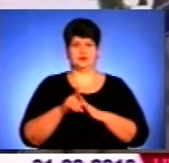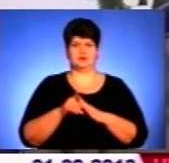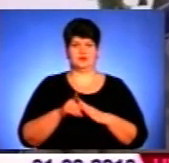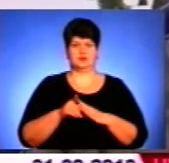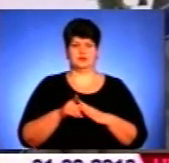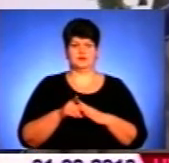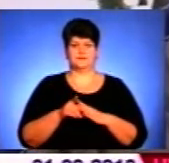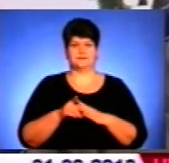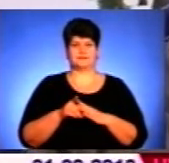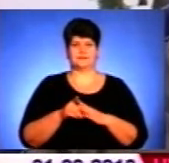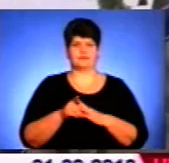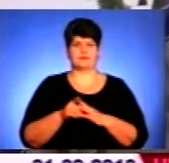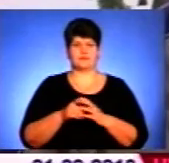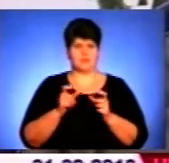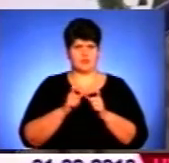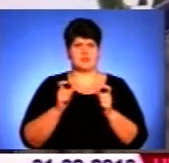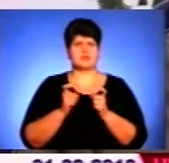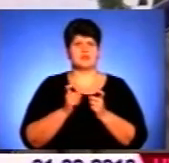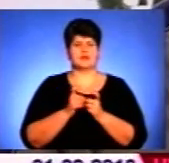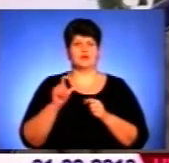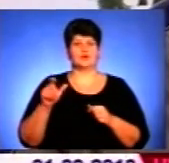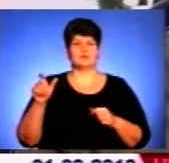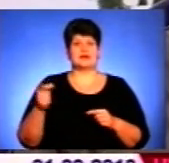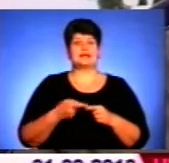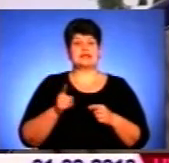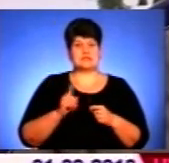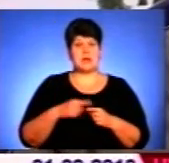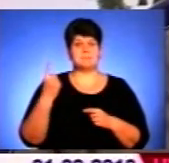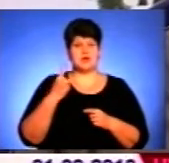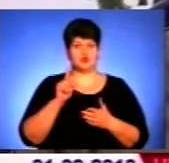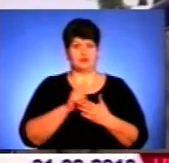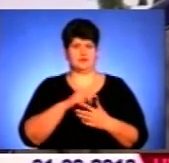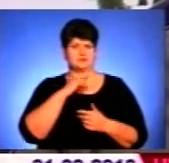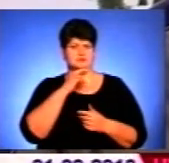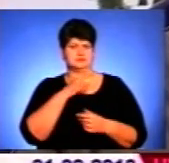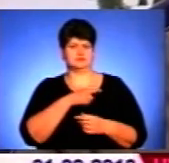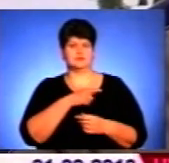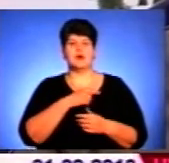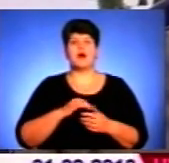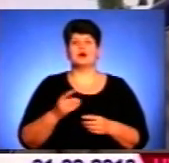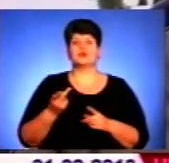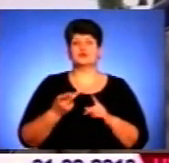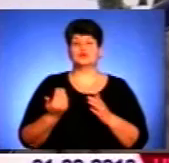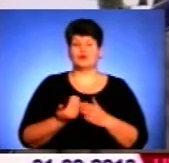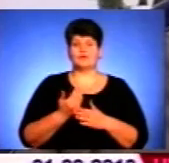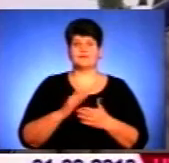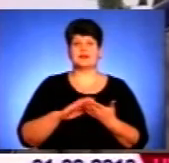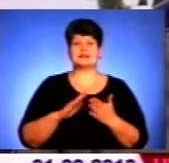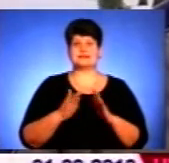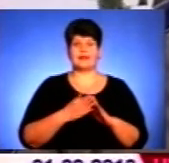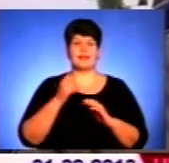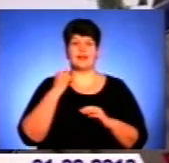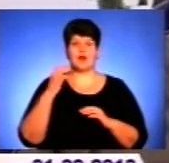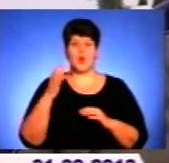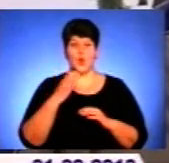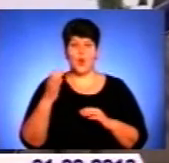ставитися до навколишніх людей. Ось такі, як правило, чинники – це перше, що повинно насторожити. Знову ж, стан алкогольного сп'яніння,